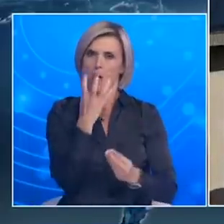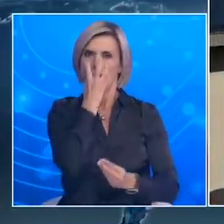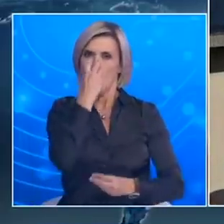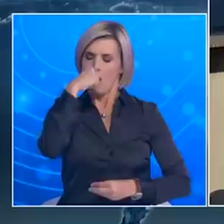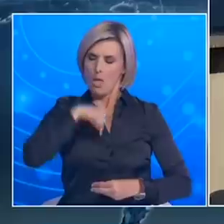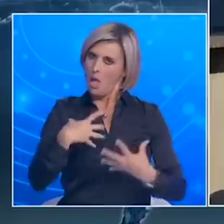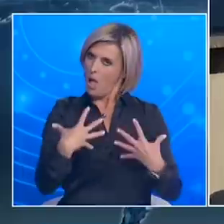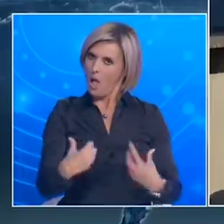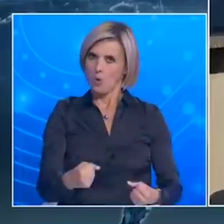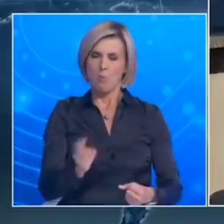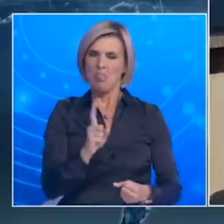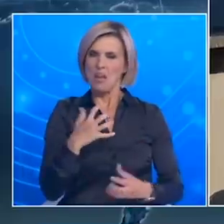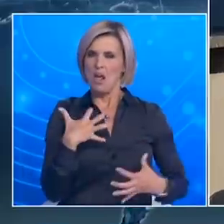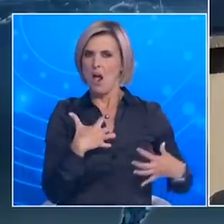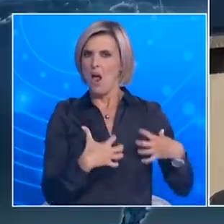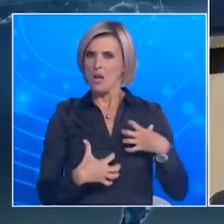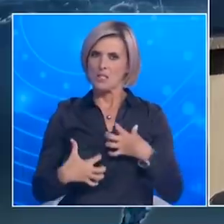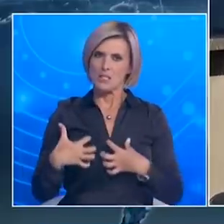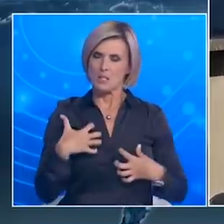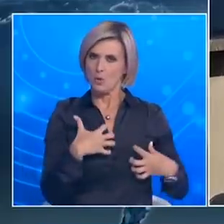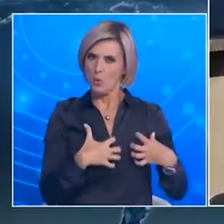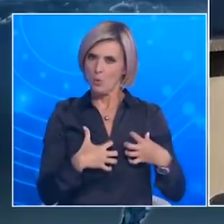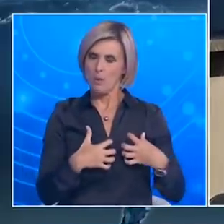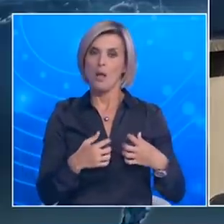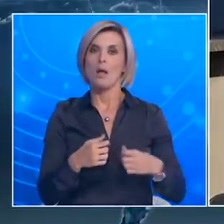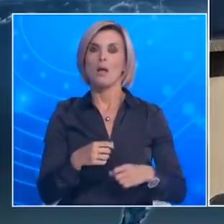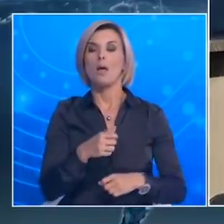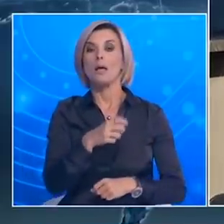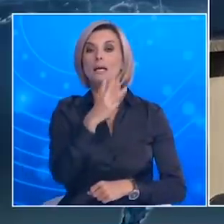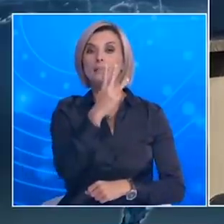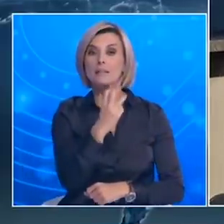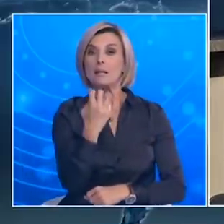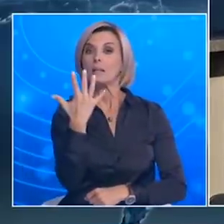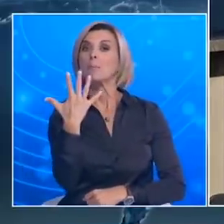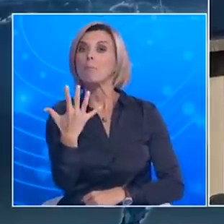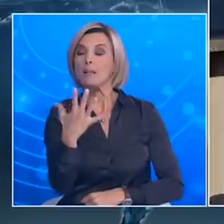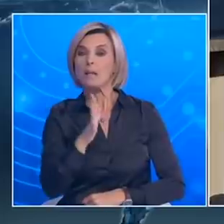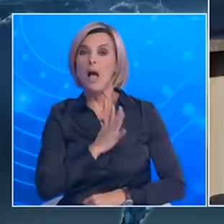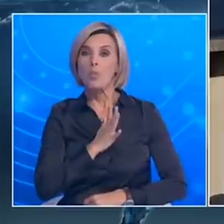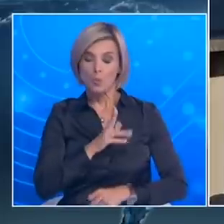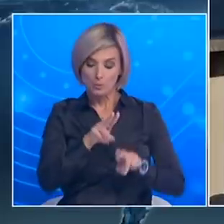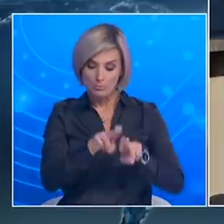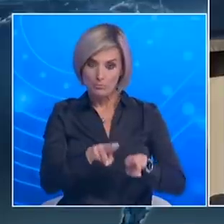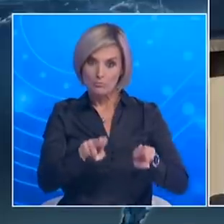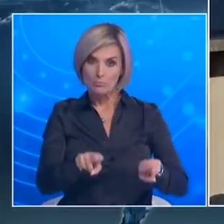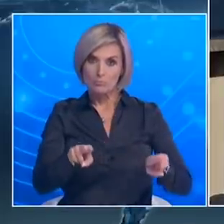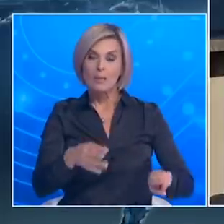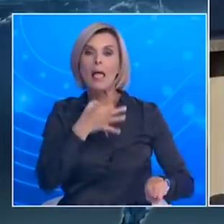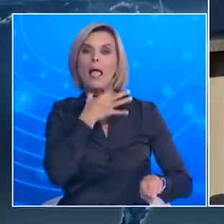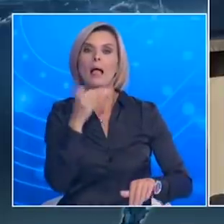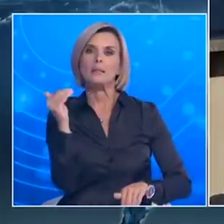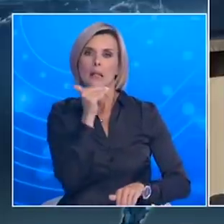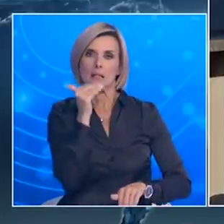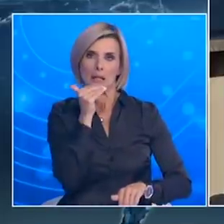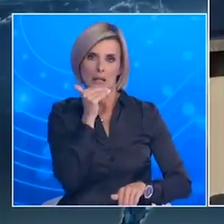ανησυχητική Να θυμίσω μόνο Το που ο κύριος Μαγιορκίνης 35 συμπολίτες μας Νοσηλεύονται στις μονάδες εντατικής